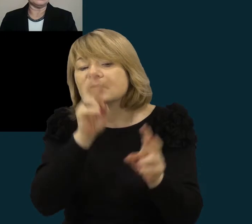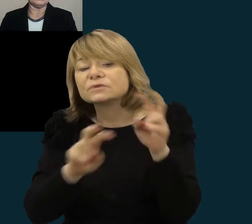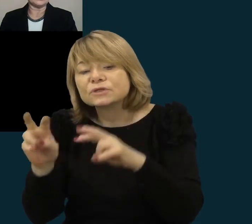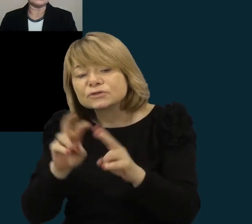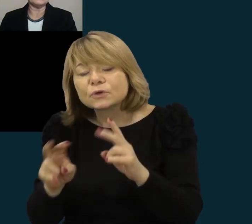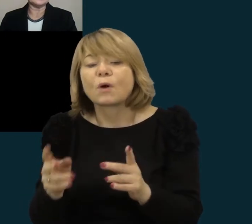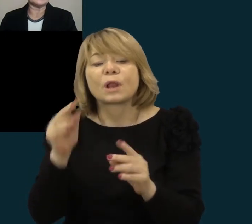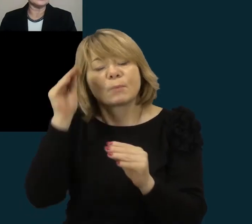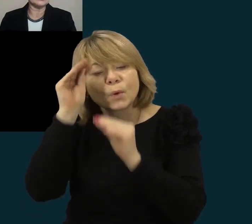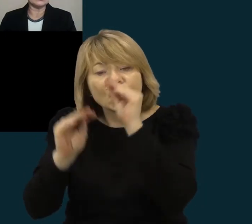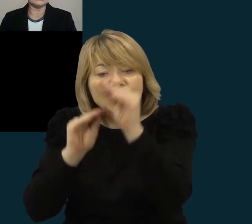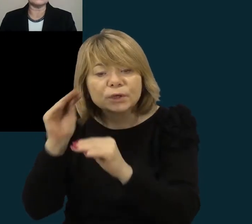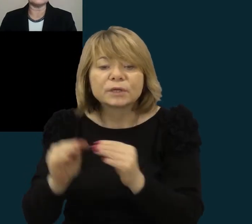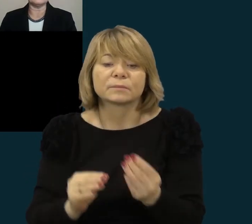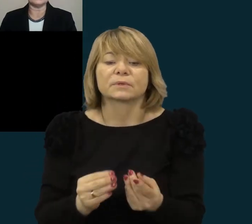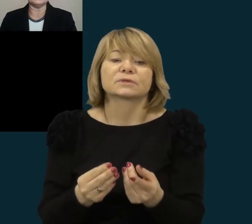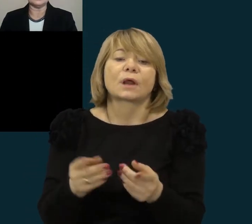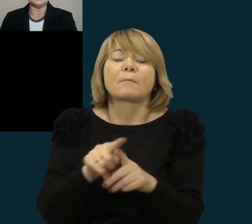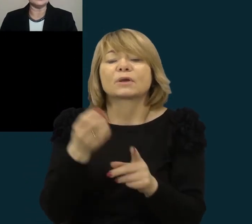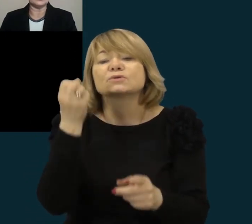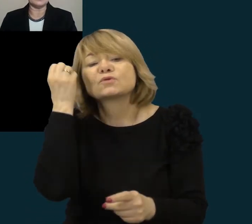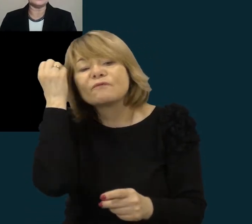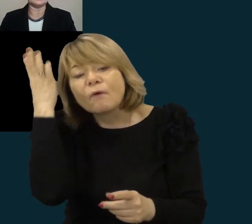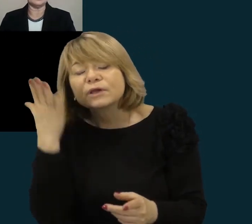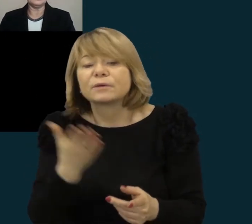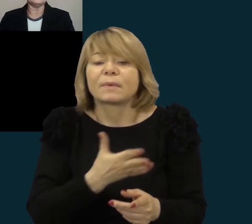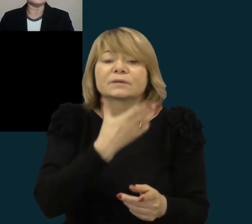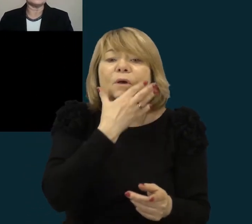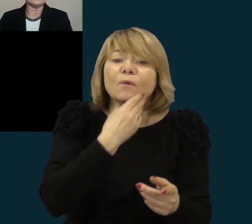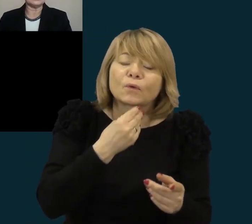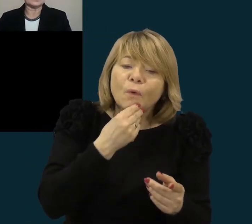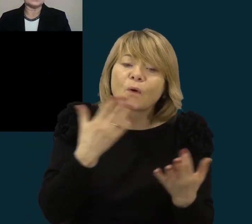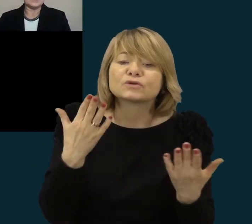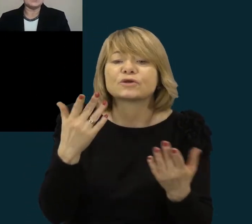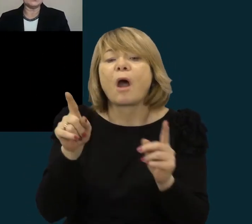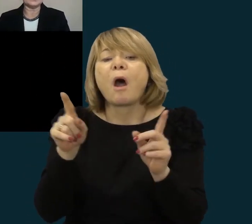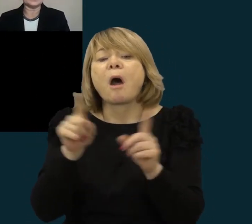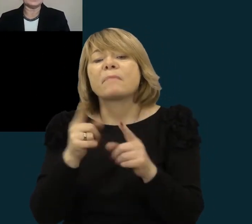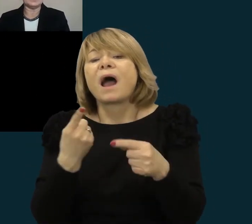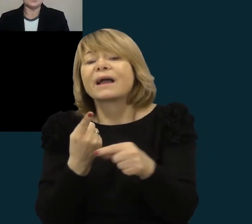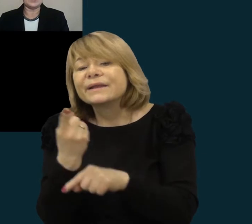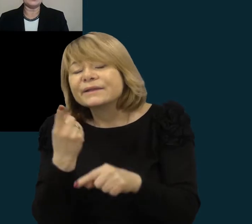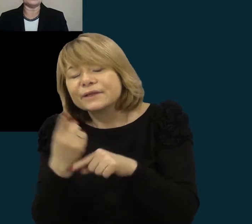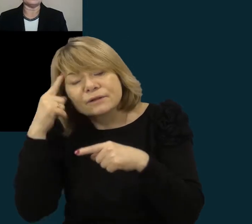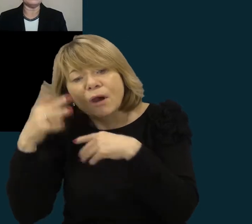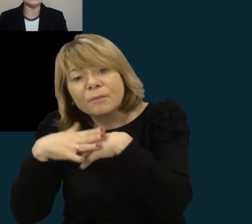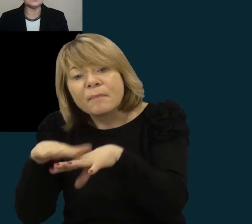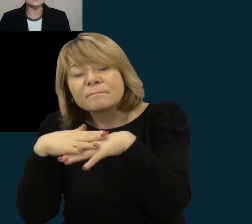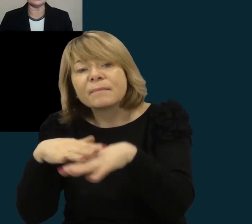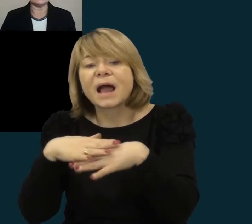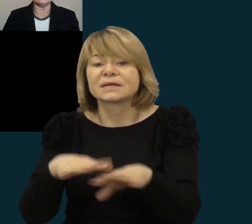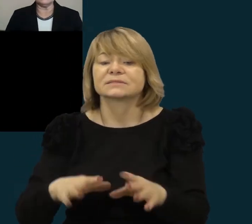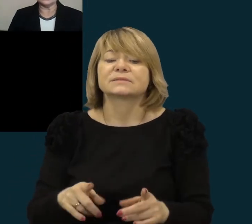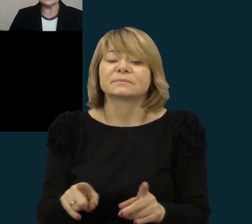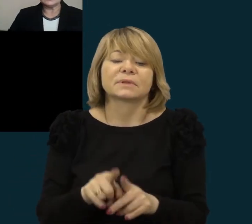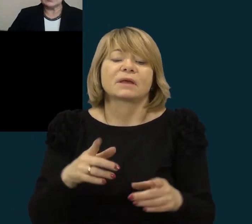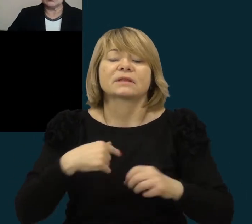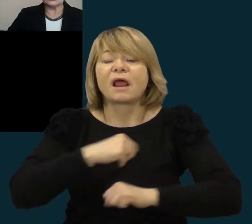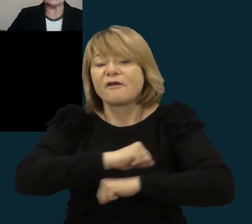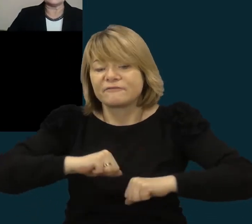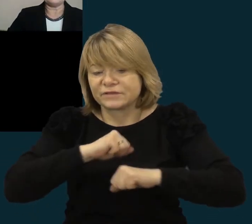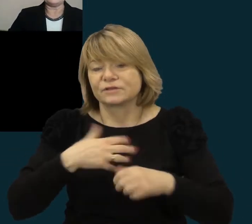slavinti kūrybiškumo, estetinio gruožio suvokimą, kritinio mąstymo, pozityvų bendravimo, bendradalbėjimo bei fizinio aštyvumo